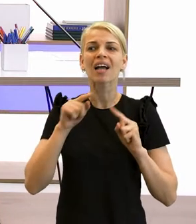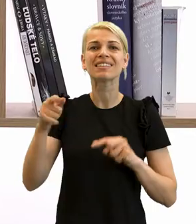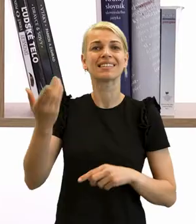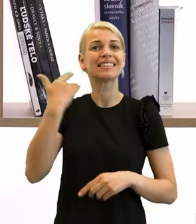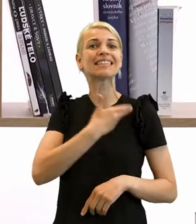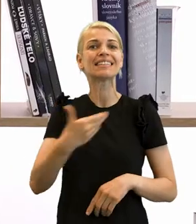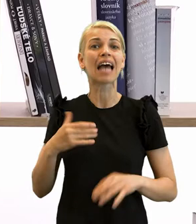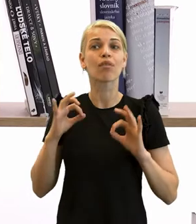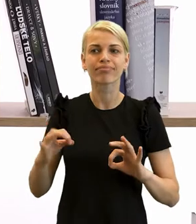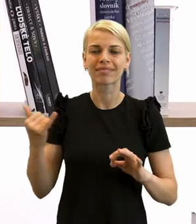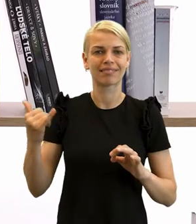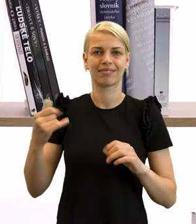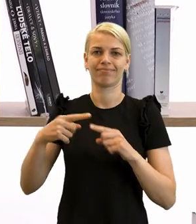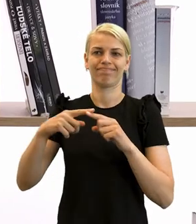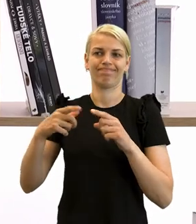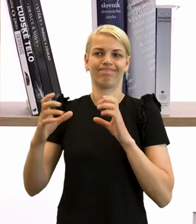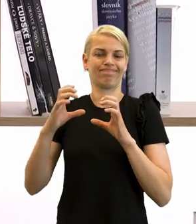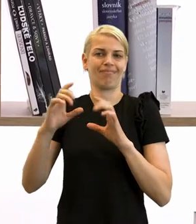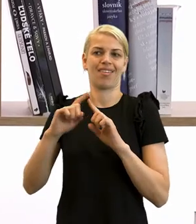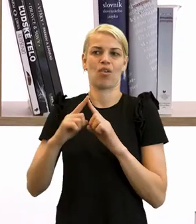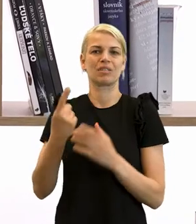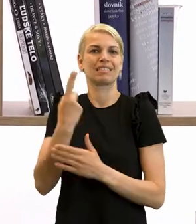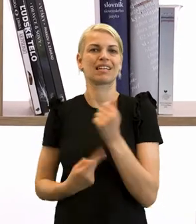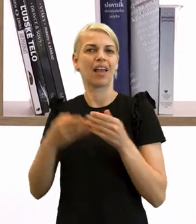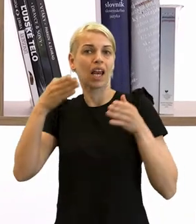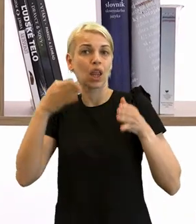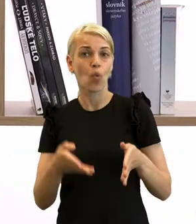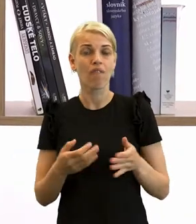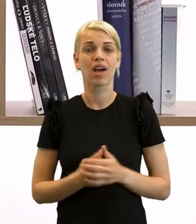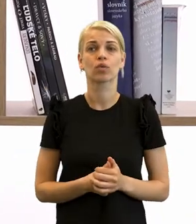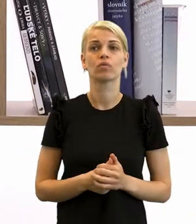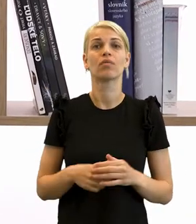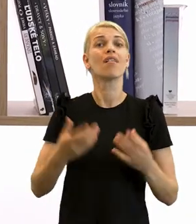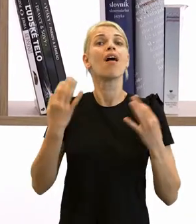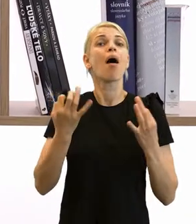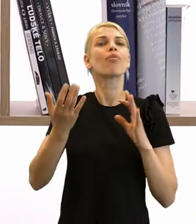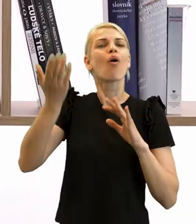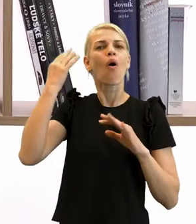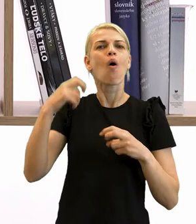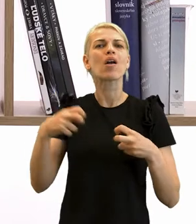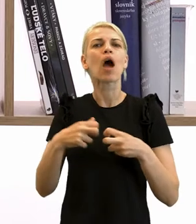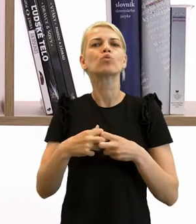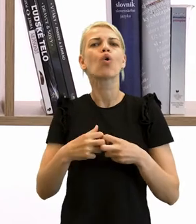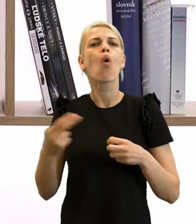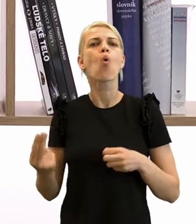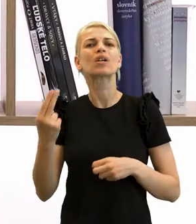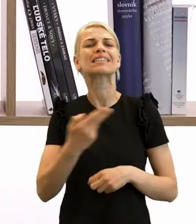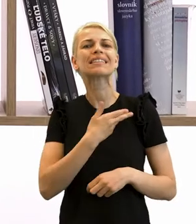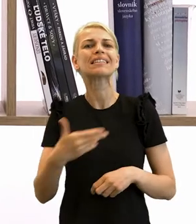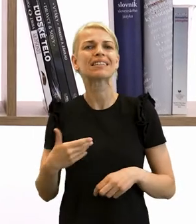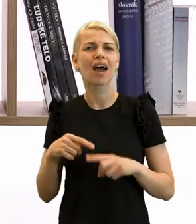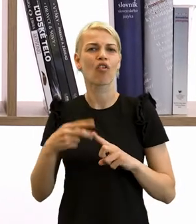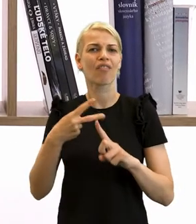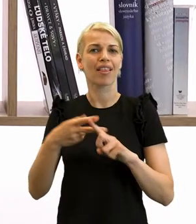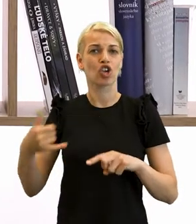Určite si pamätáte z predchádzajúceho videa, ako sme sa bavili o tom, že bol to práve Rakúsko-Uhorský cisár František